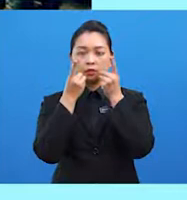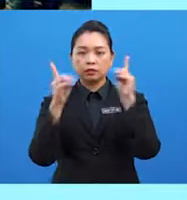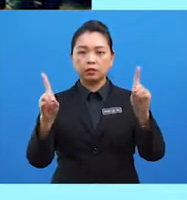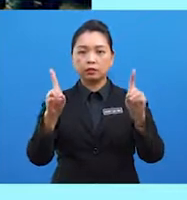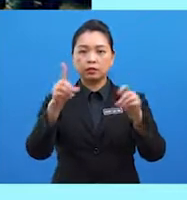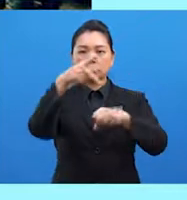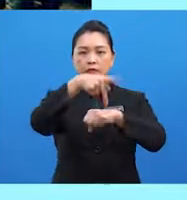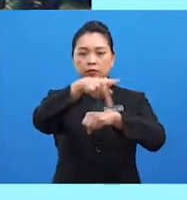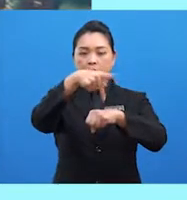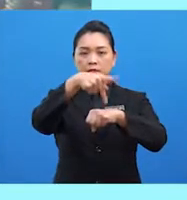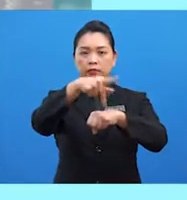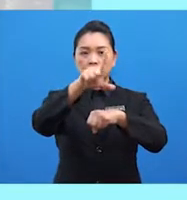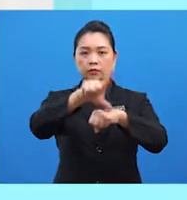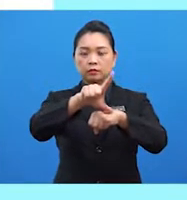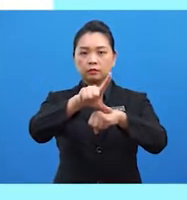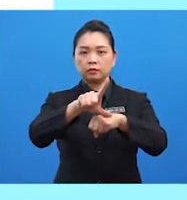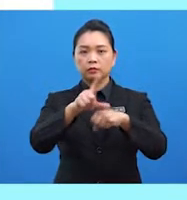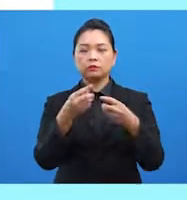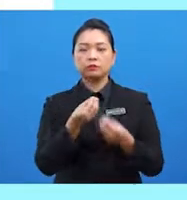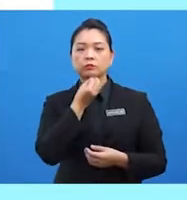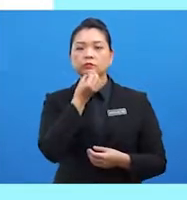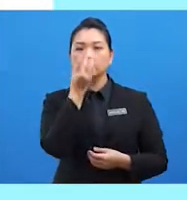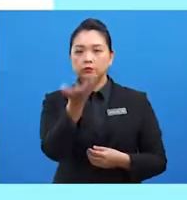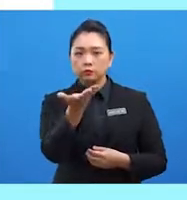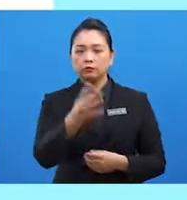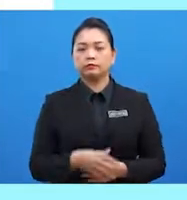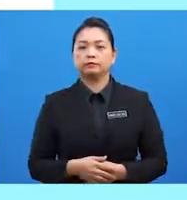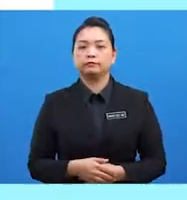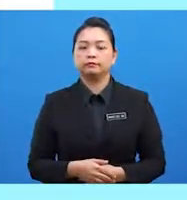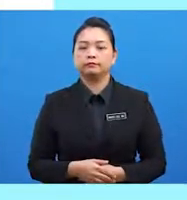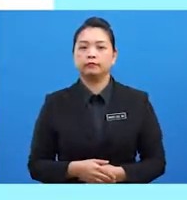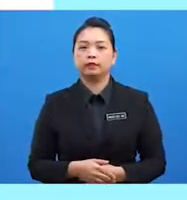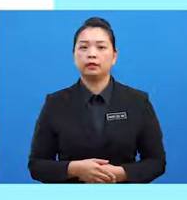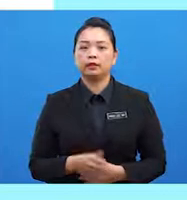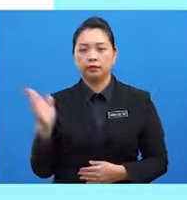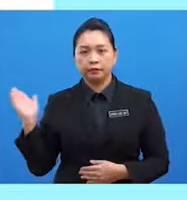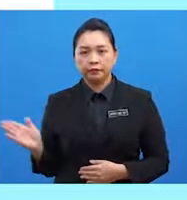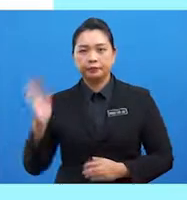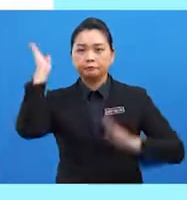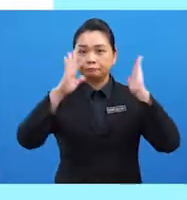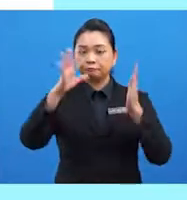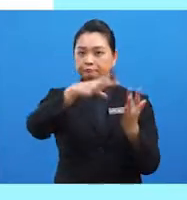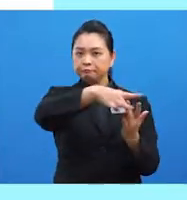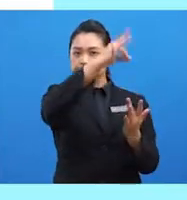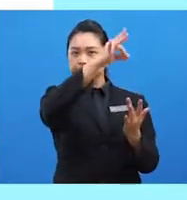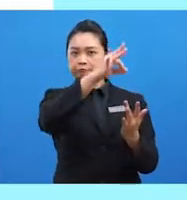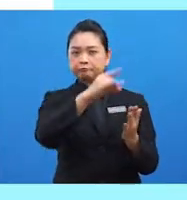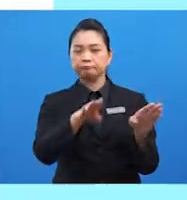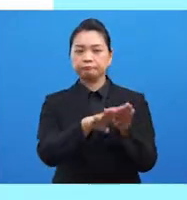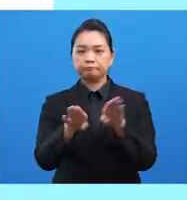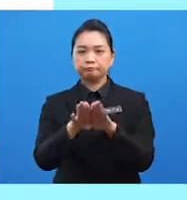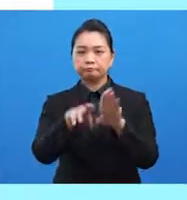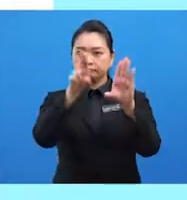diisytiharkan. Pada tahun 1996, Malaysia dilantik sebagai pengerusi program